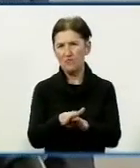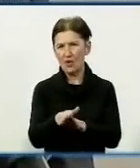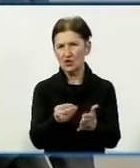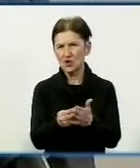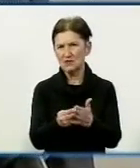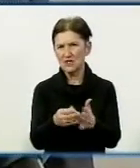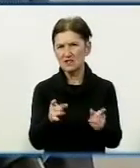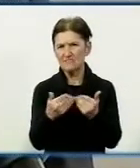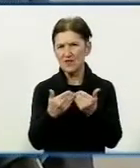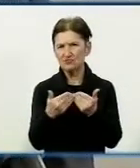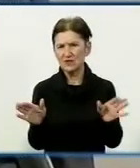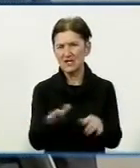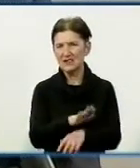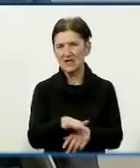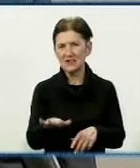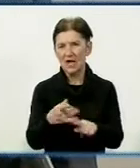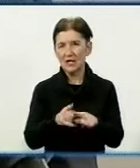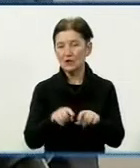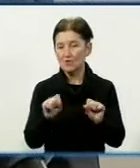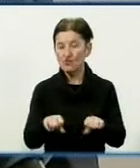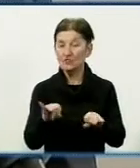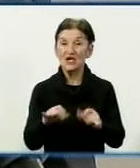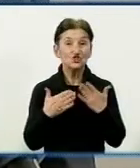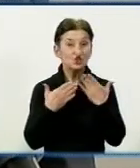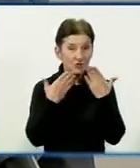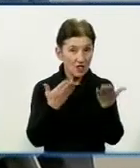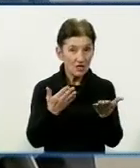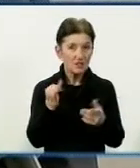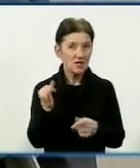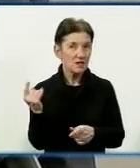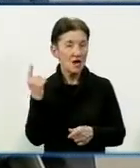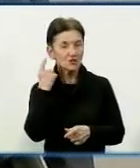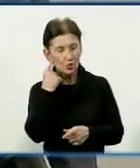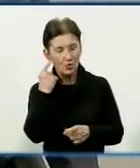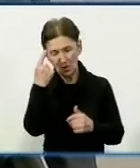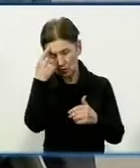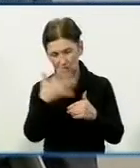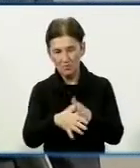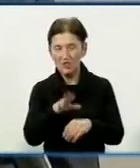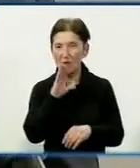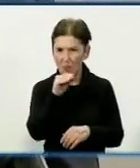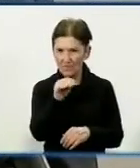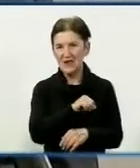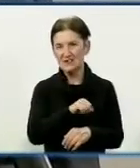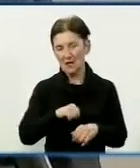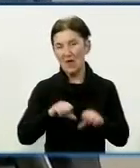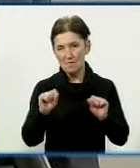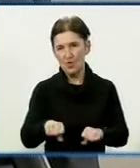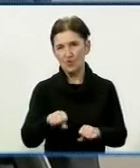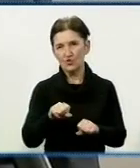дітей, які можуть не тільки читати, а й на слух, розуміти мову і самі можуть розмовляти.